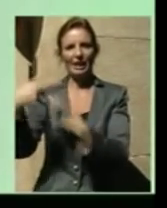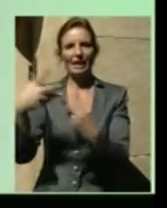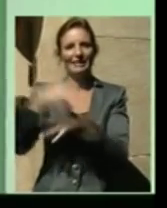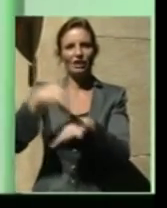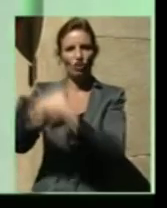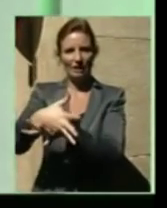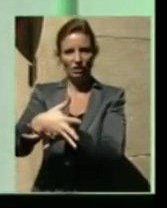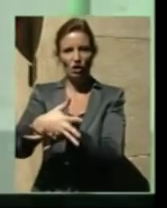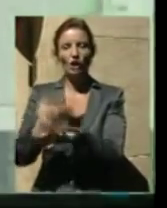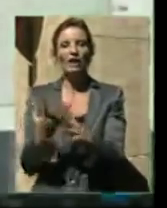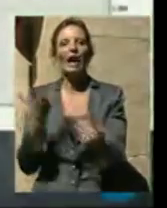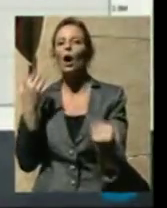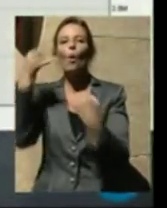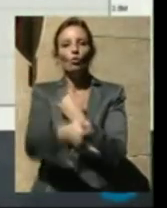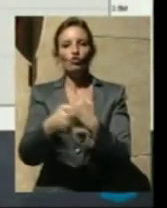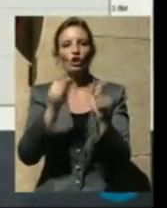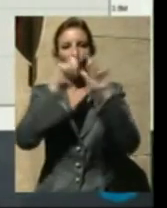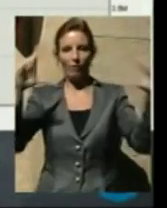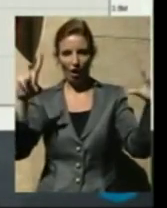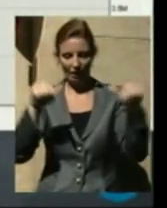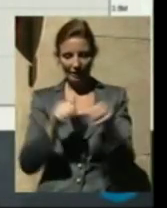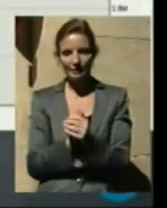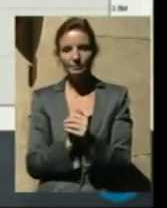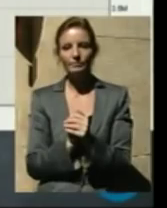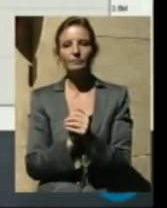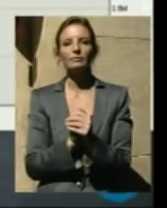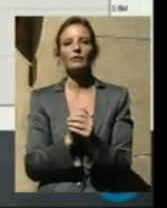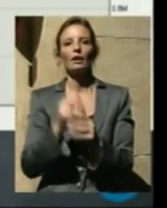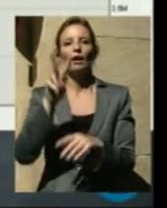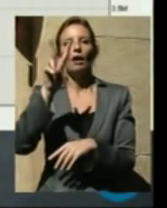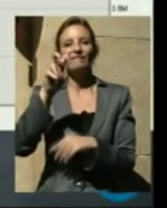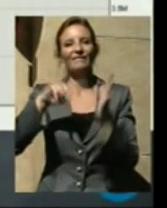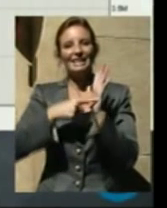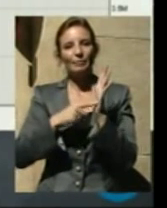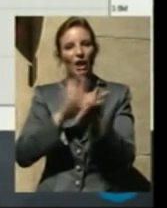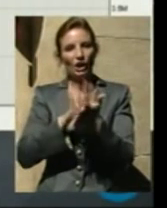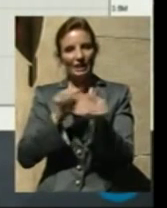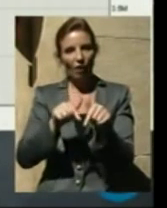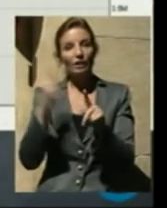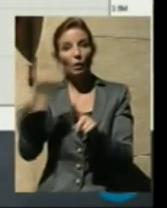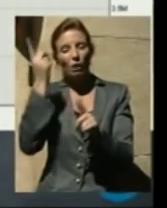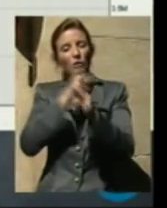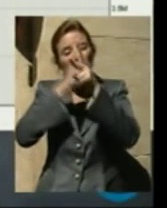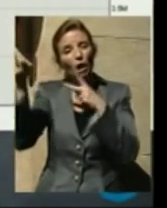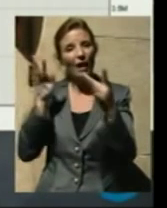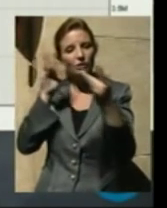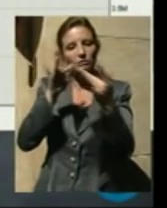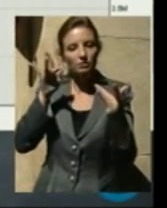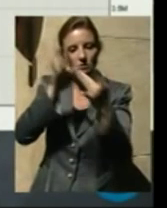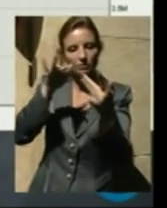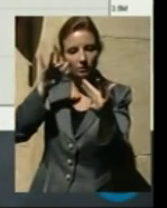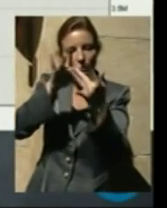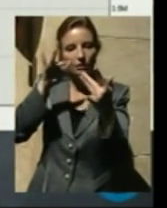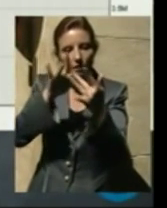accorto qualcuno, 20 milioni di persone, o perlomeno 20 milioni di volte qualcuno ha cercato di connettersi a quella pagina